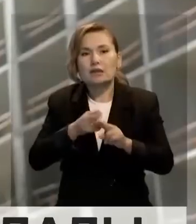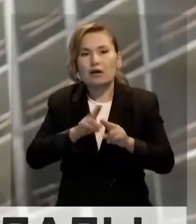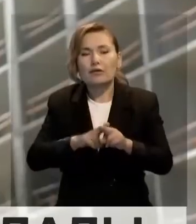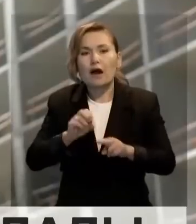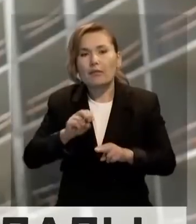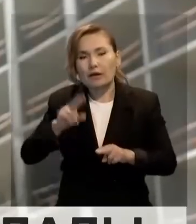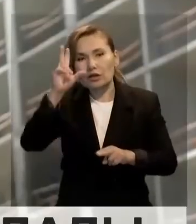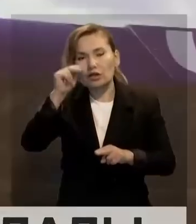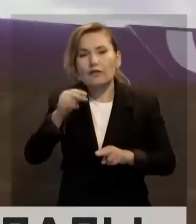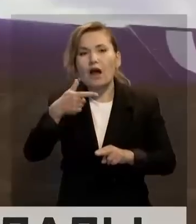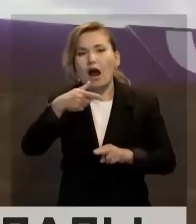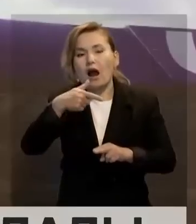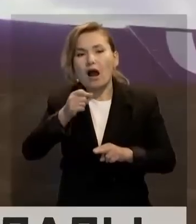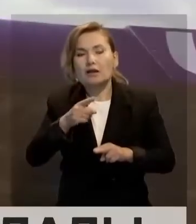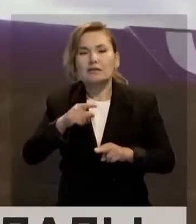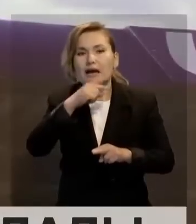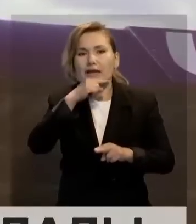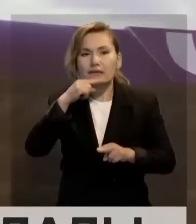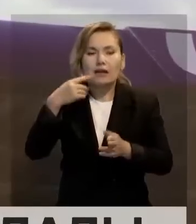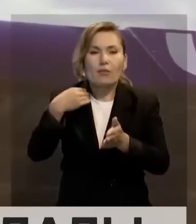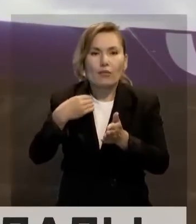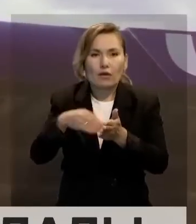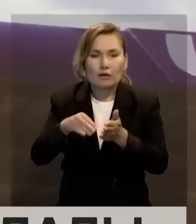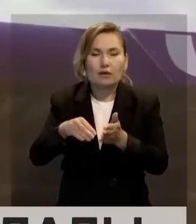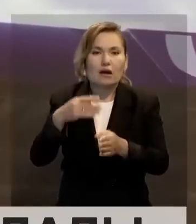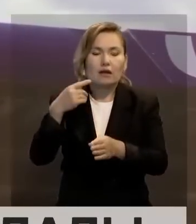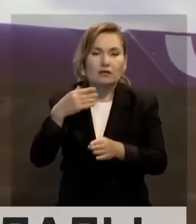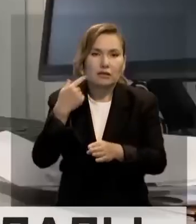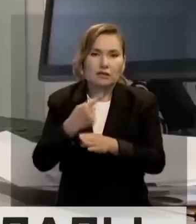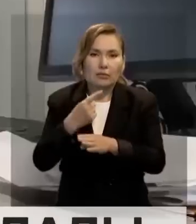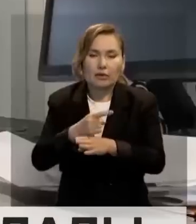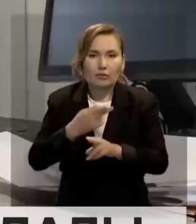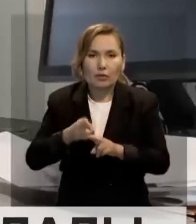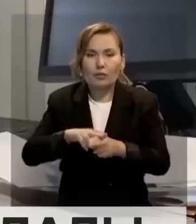бастартты. Отын арығының мамандары баға әлде төмендейттеп болжайды.